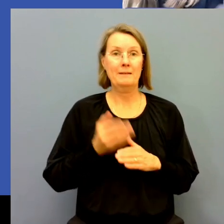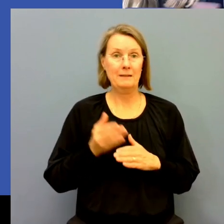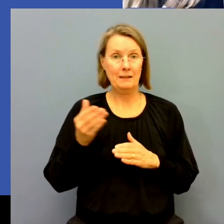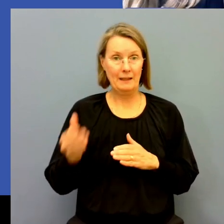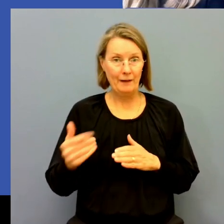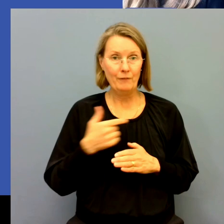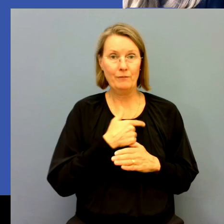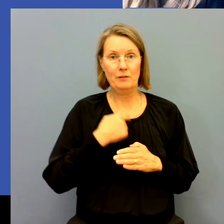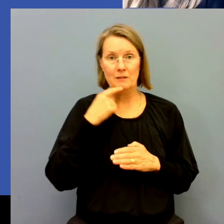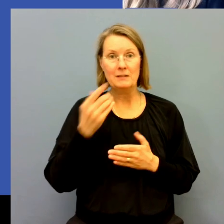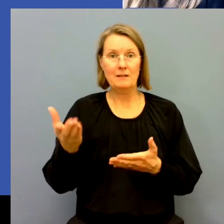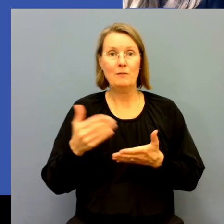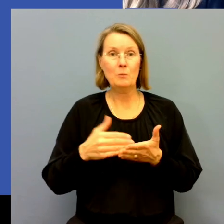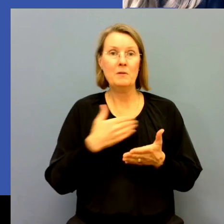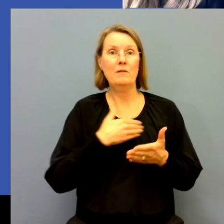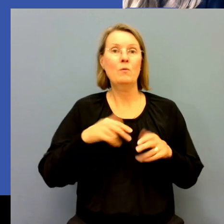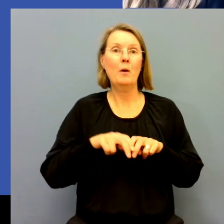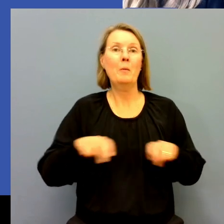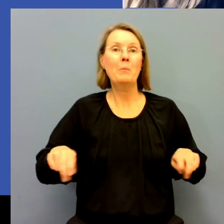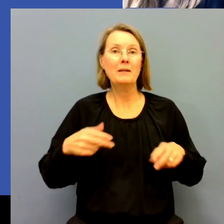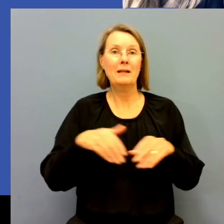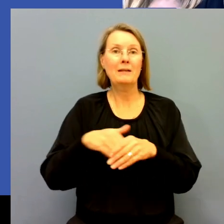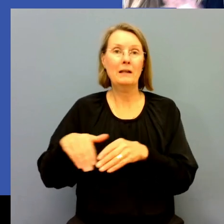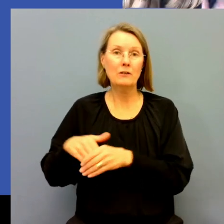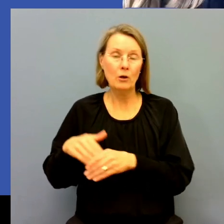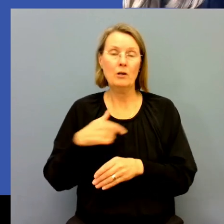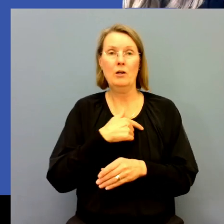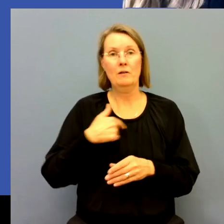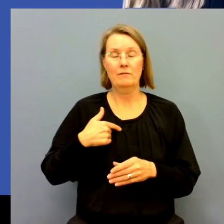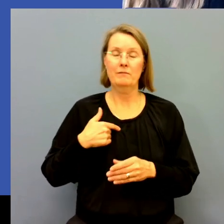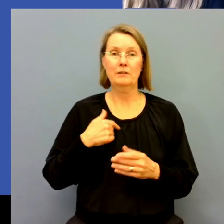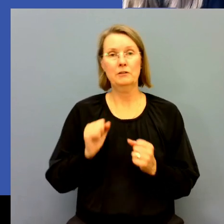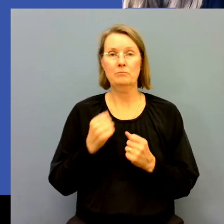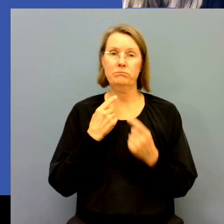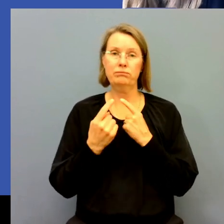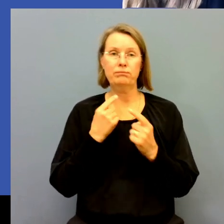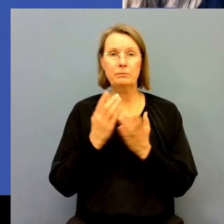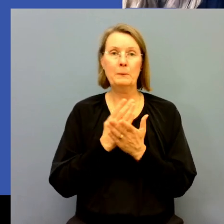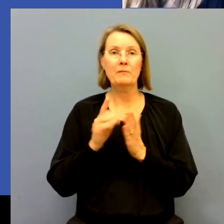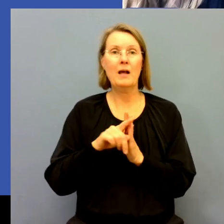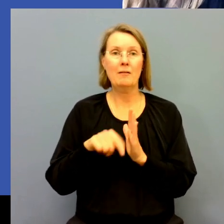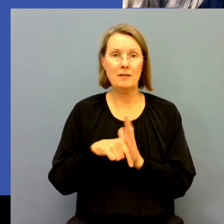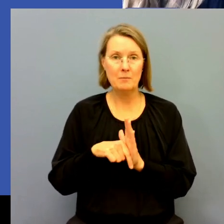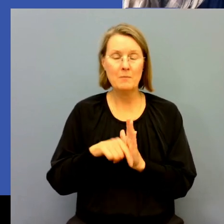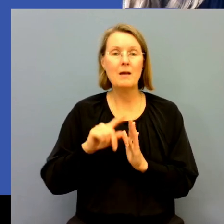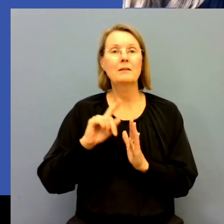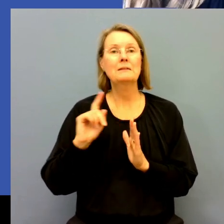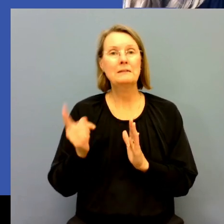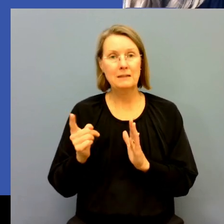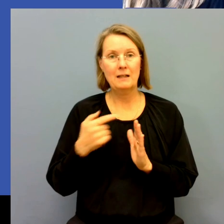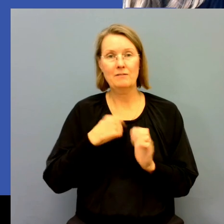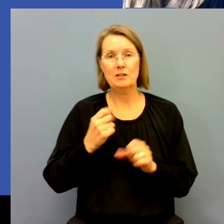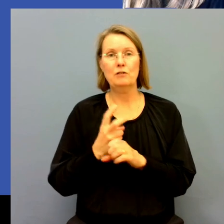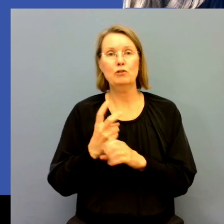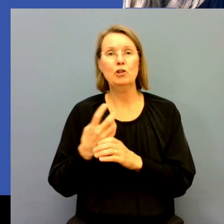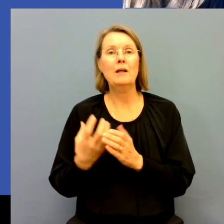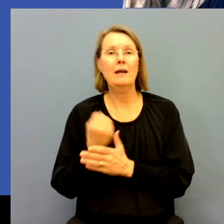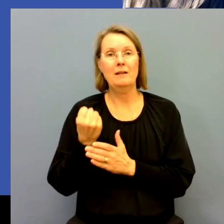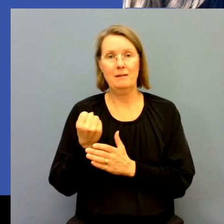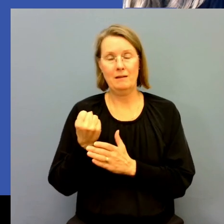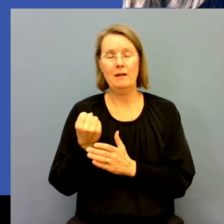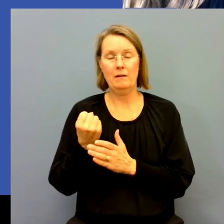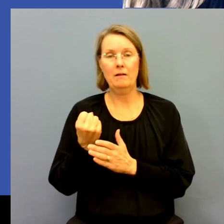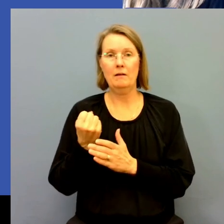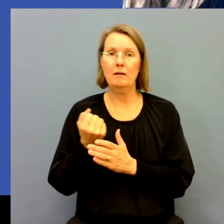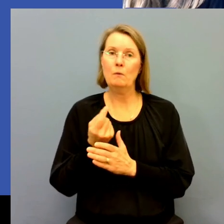hälsa våra paneldeltagare välkomna. Och vi kommer prata i ungefär en halvtimme. Och sen så kommer vi upp och försöka hinna med